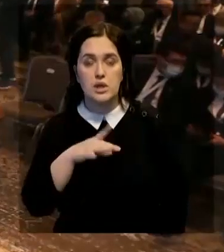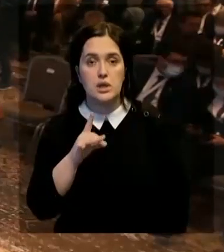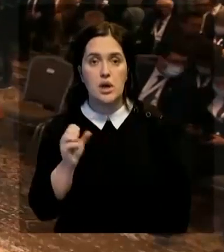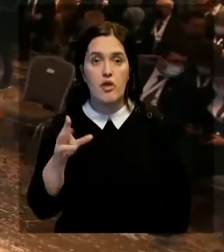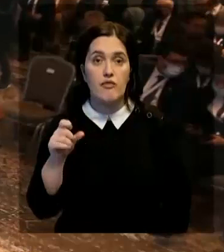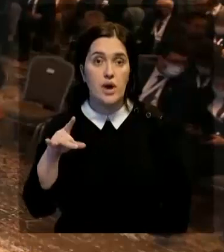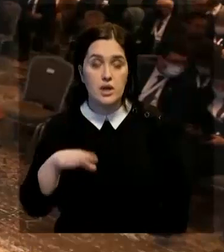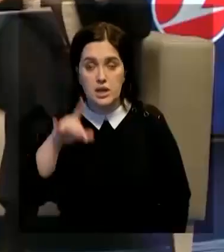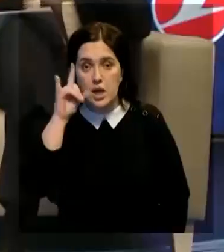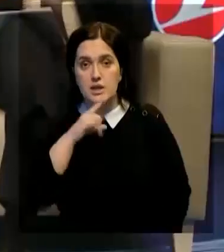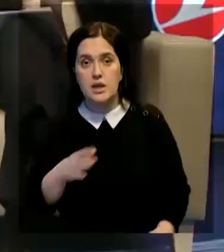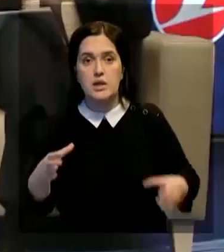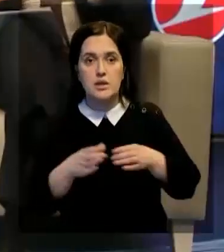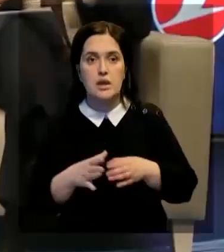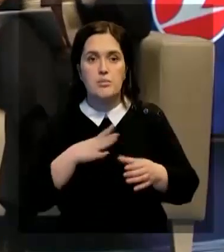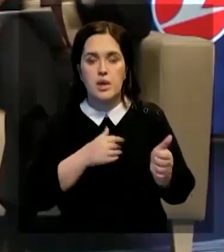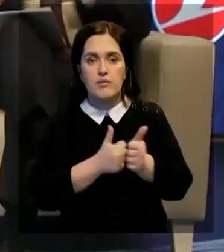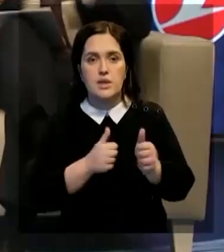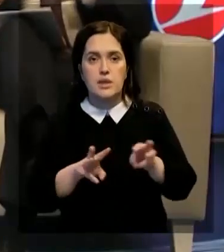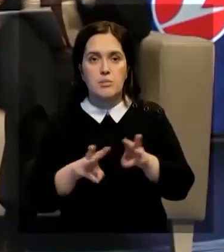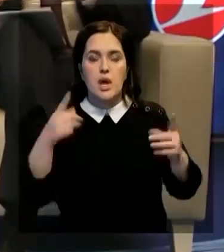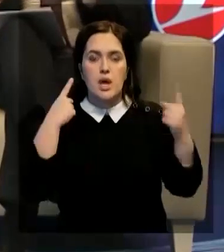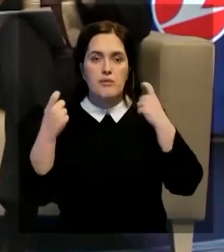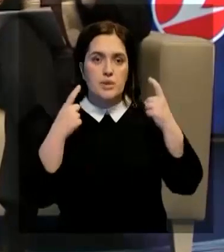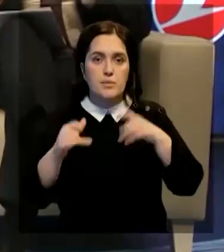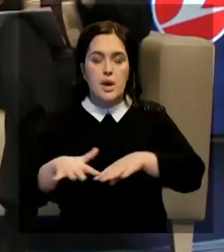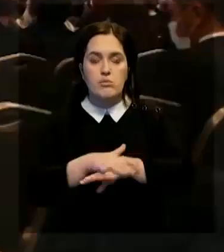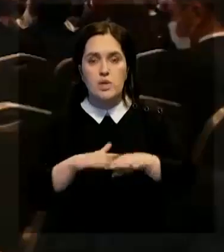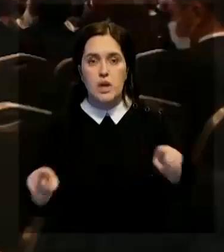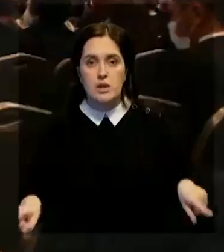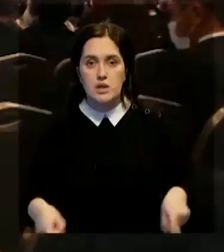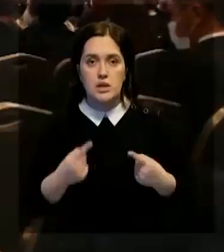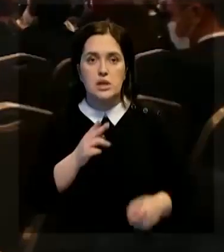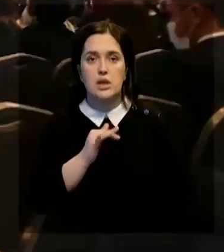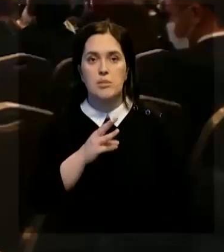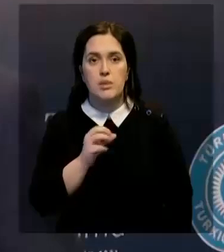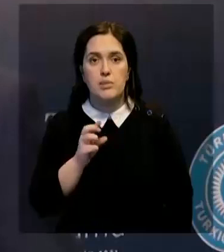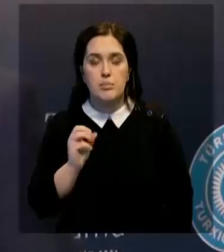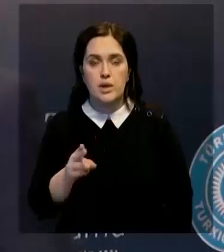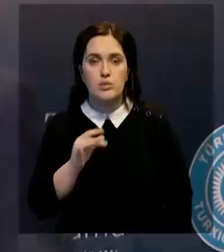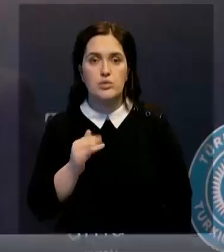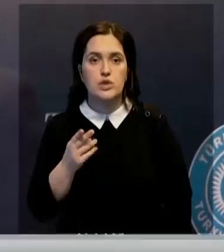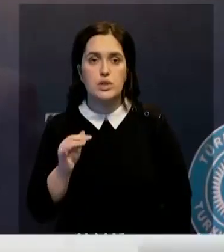Казахстанскую делегацию возглавил вице-министр информации и общественного развития Кимильбек Ойшибаев.